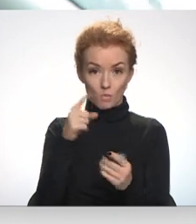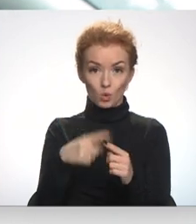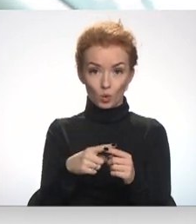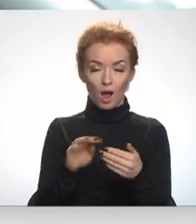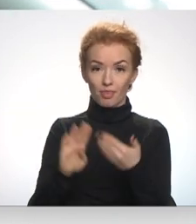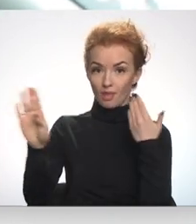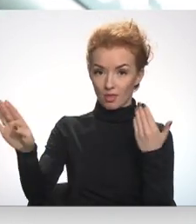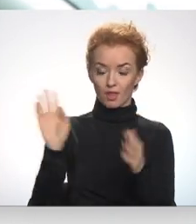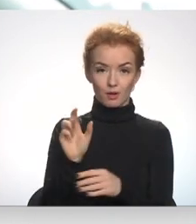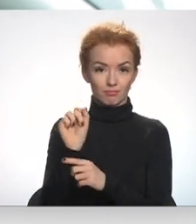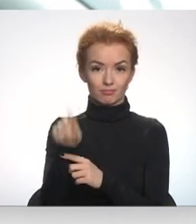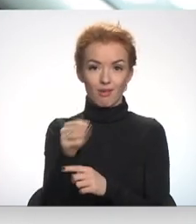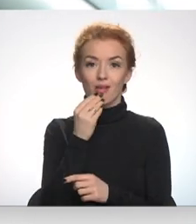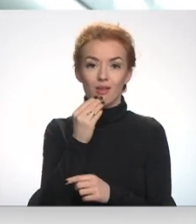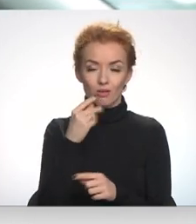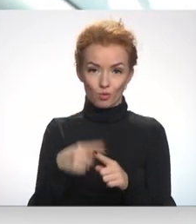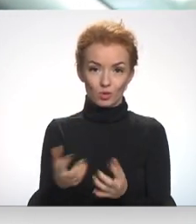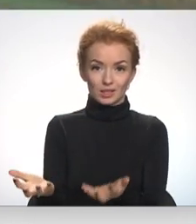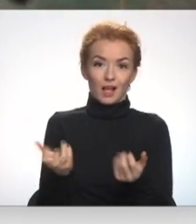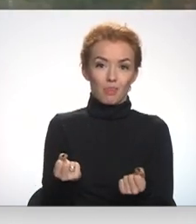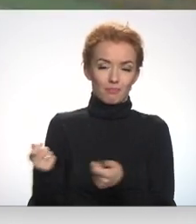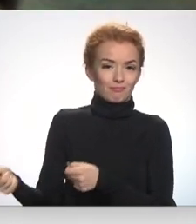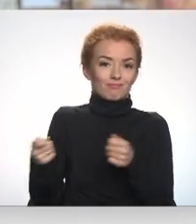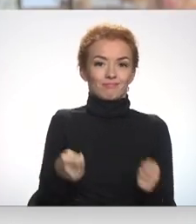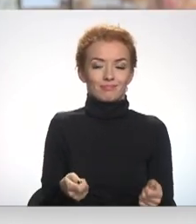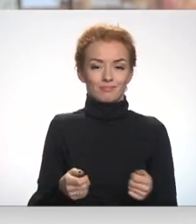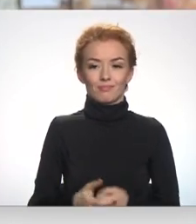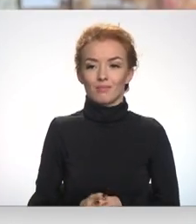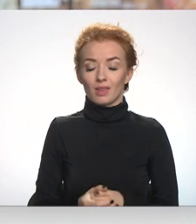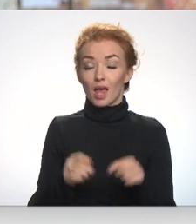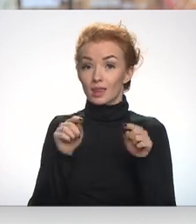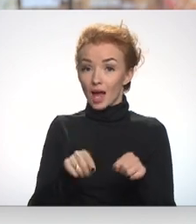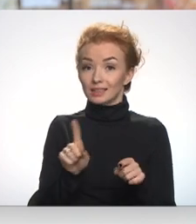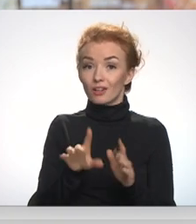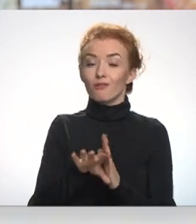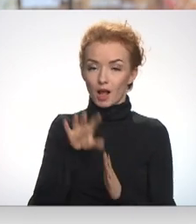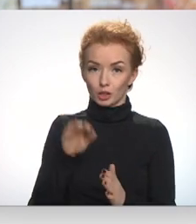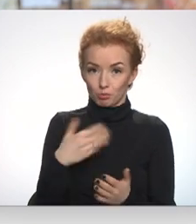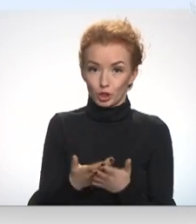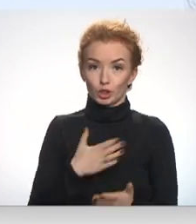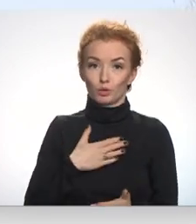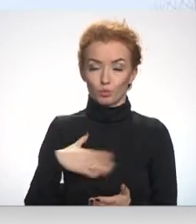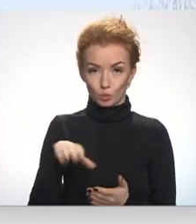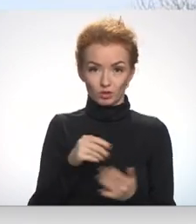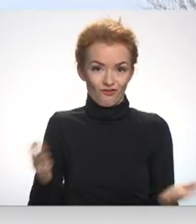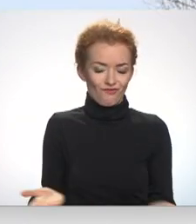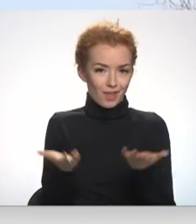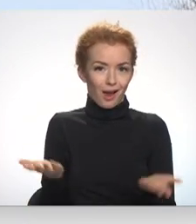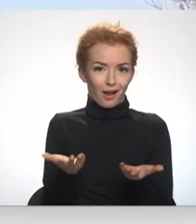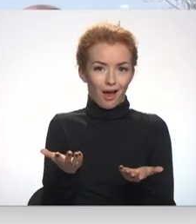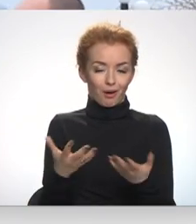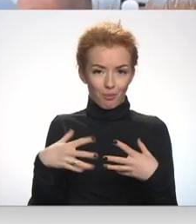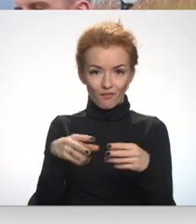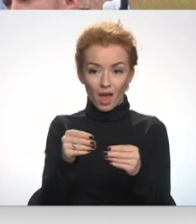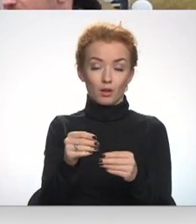atālināti tiek pasūtīts ēdienas un saņemts klātienē. Tas arī variants priekš mums ir tāds salīdzoši vieglāk izdarājums. Tas